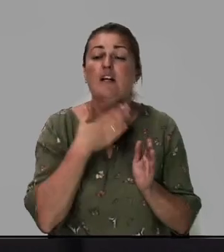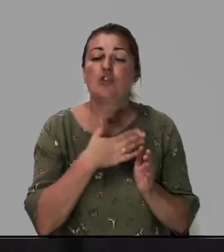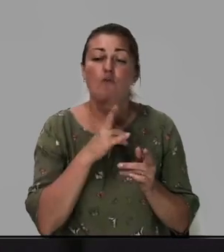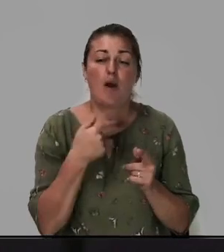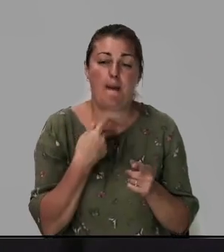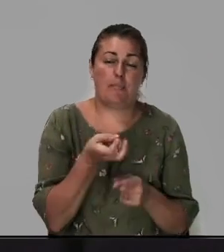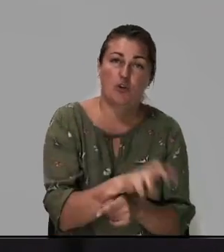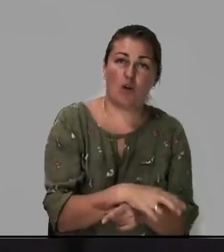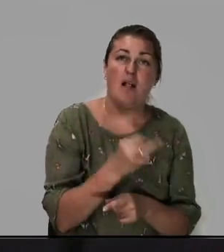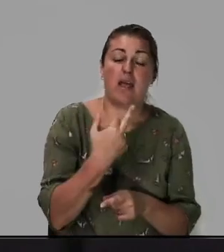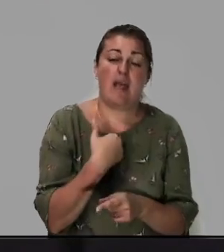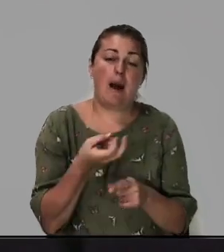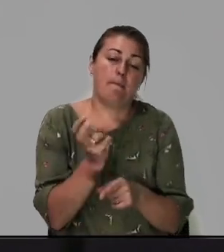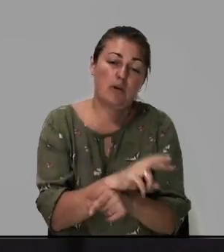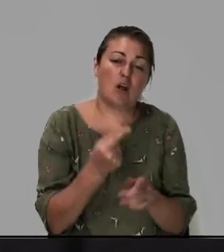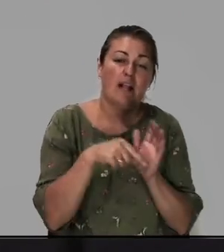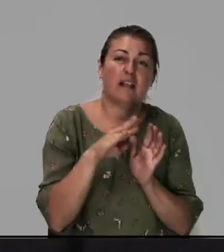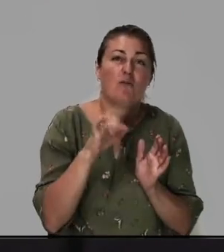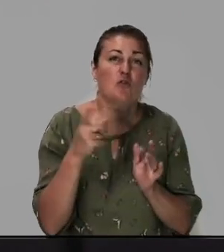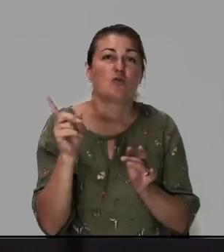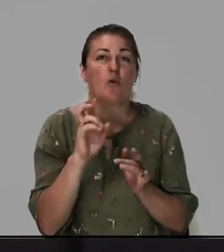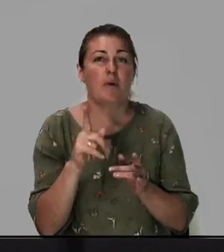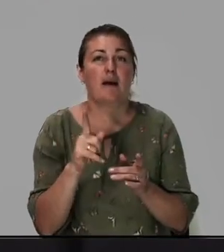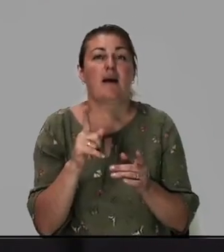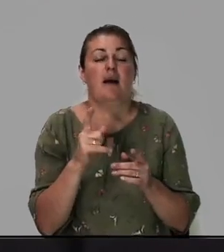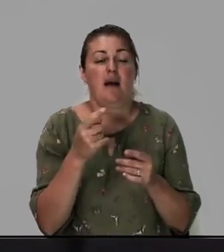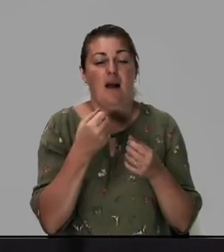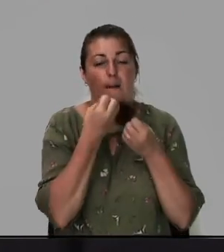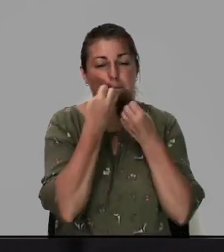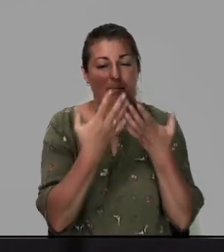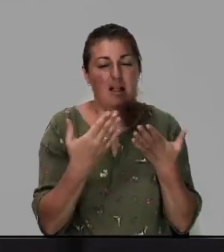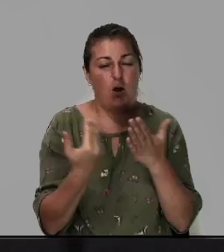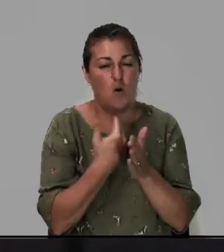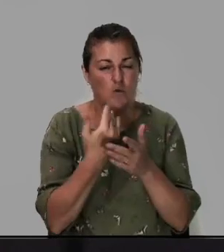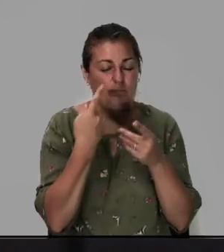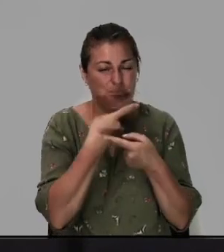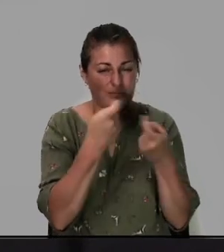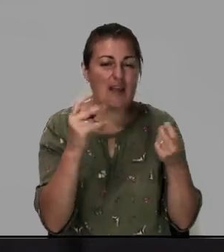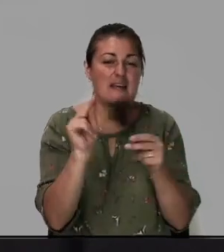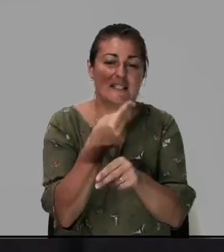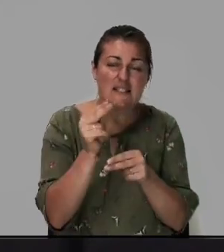пришел? И я пришел для того, чтобы благовествовать, исцелять,